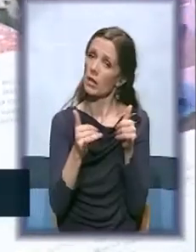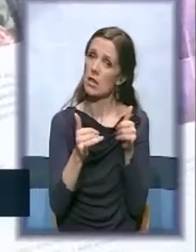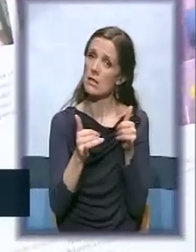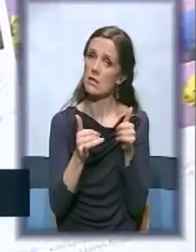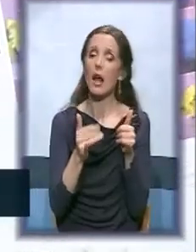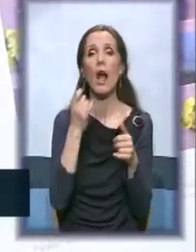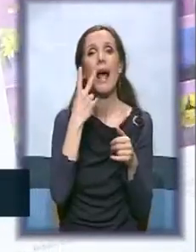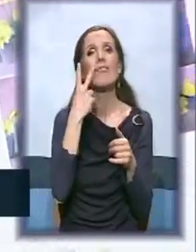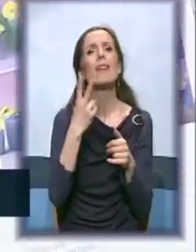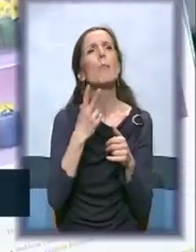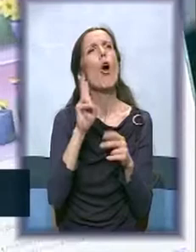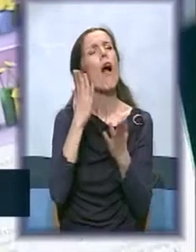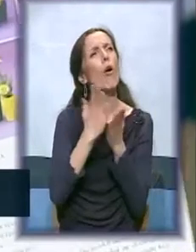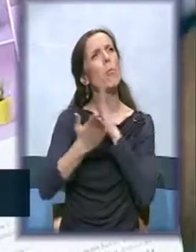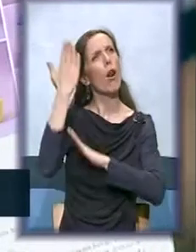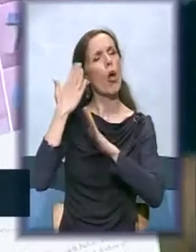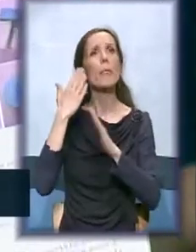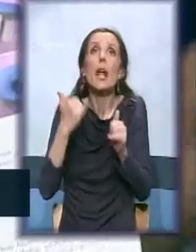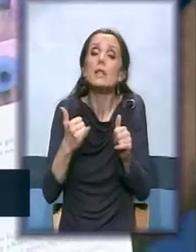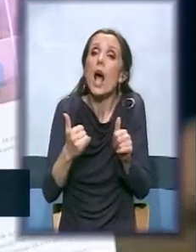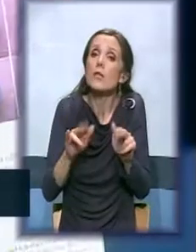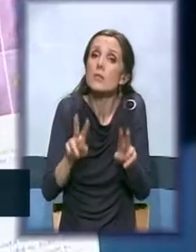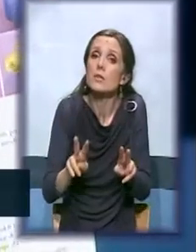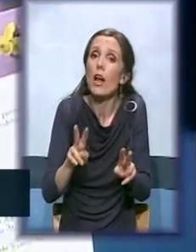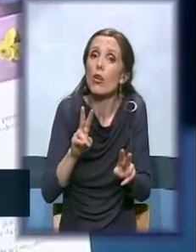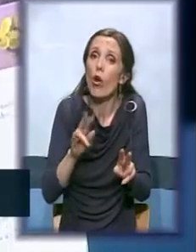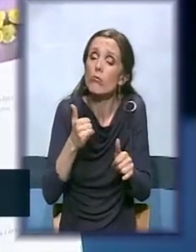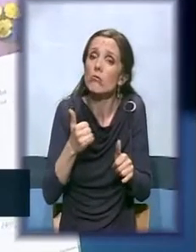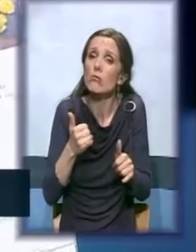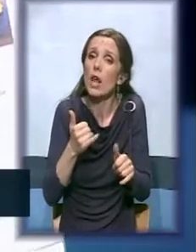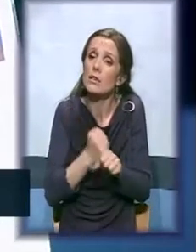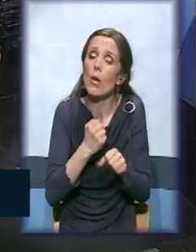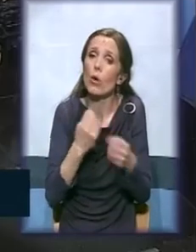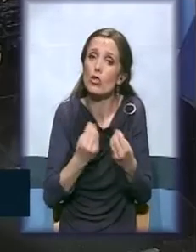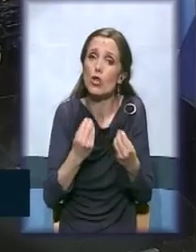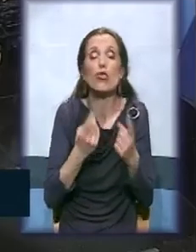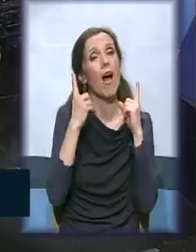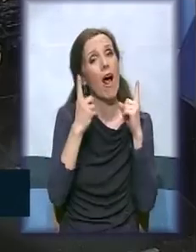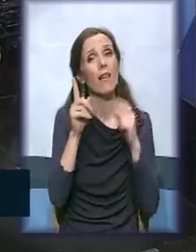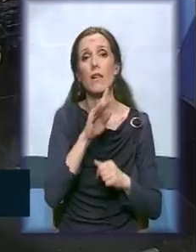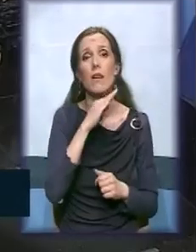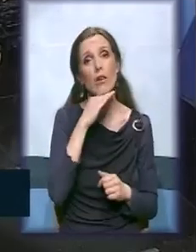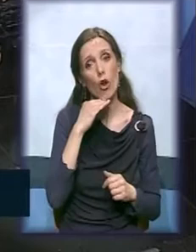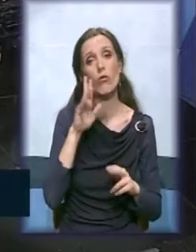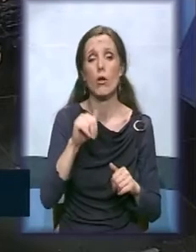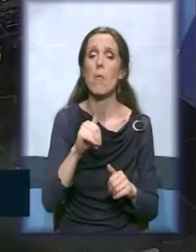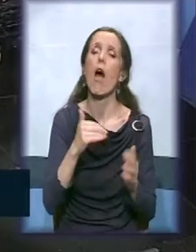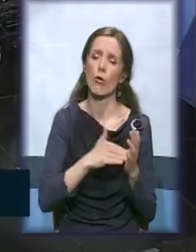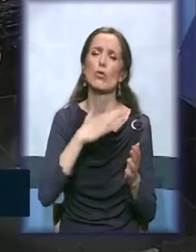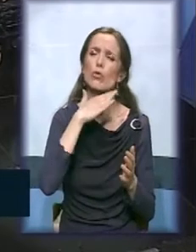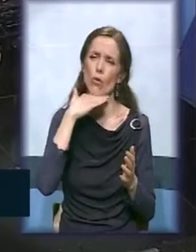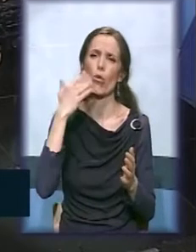posmatramo kako je ranije bilo, sada je slavno urađeno. Ali ne dovoljno. Ima još dosta priča.